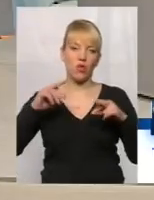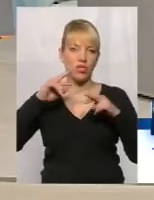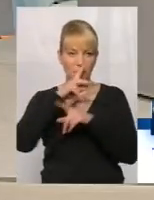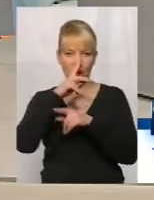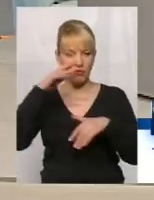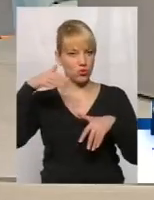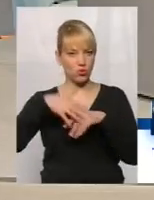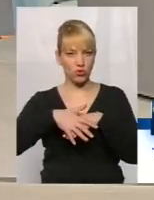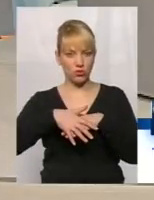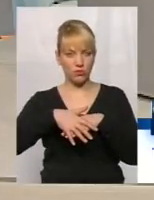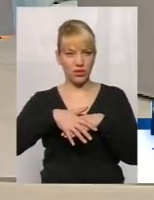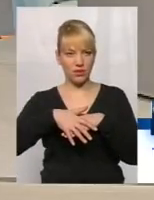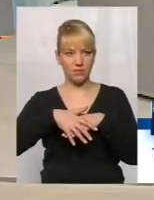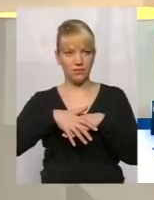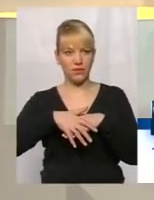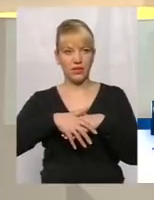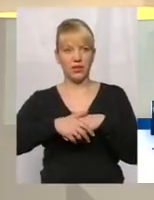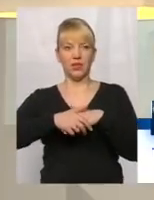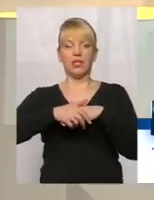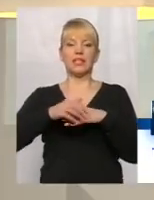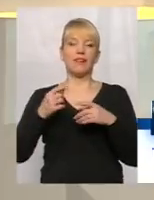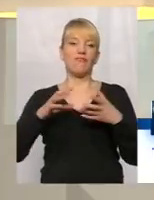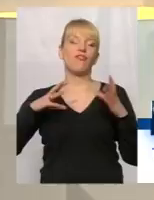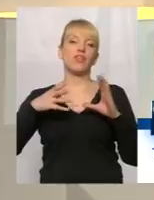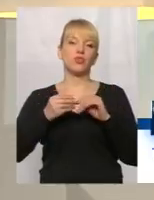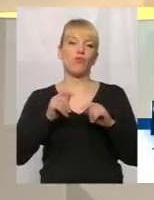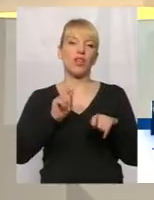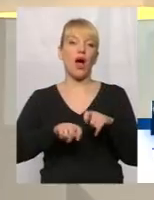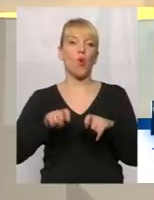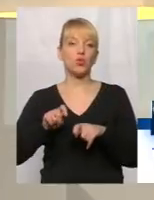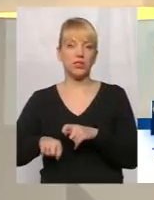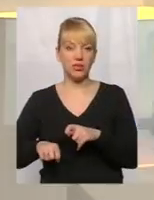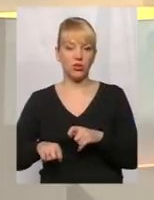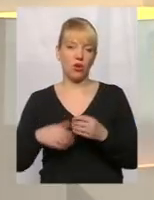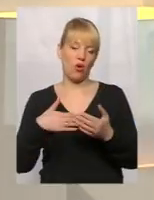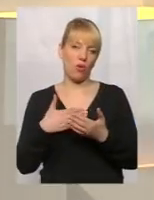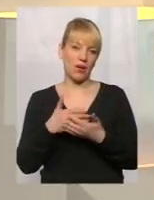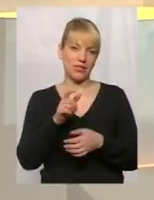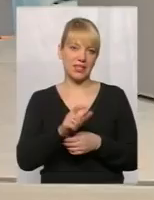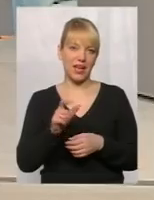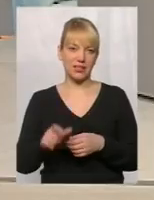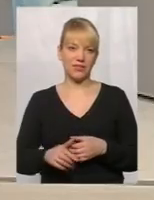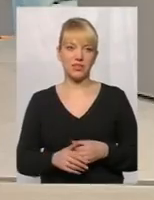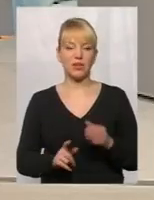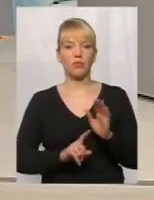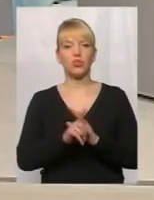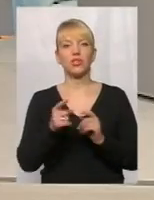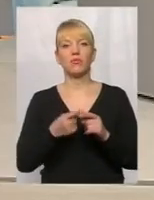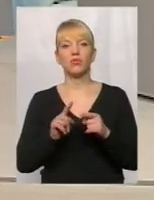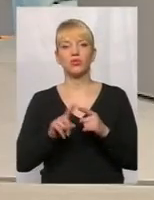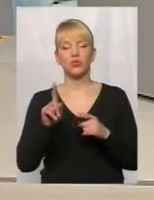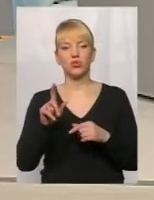зрозуміли, скажімо, дані, висновки аудиту громадські активісти? Розпочну з того, що